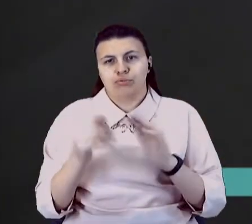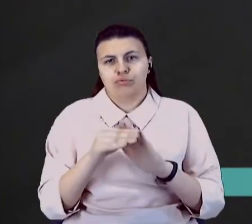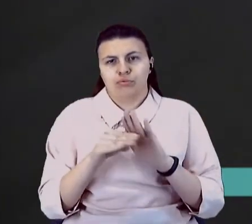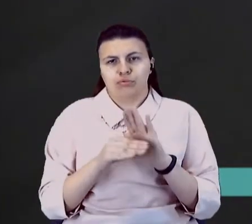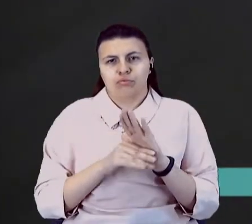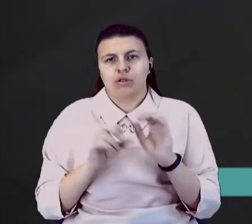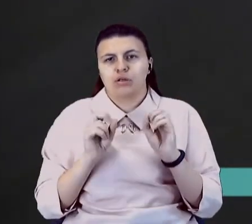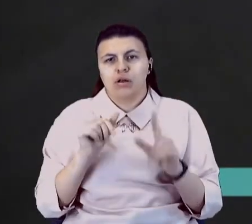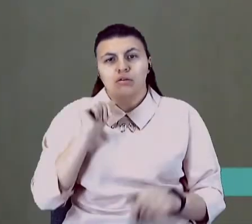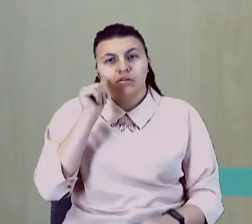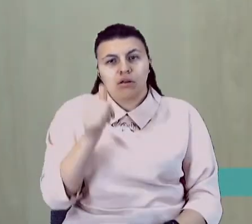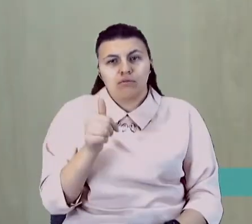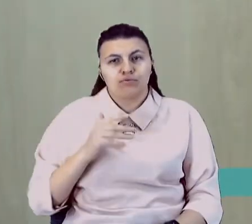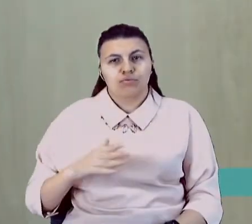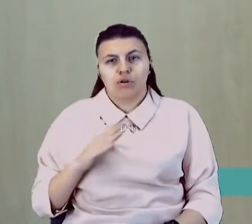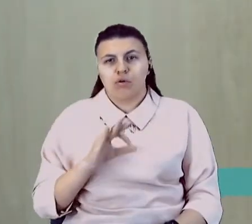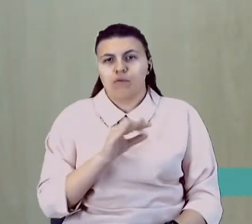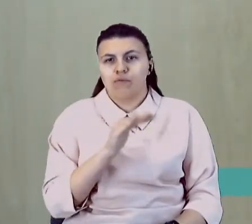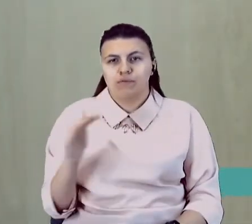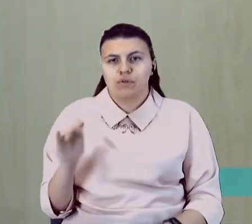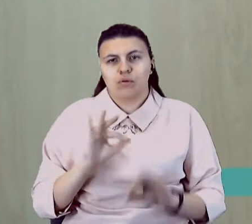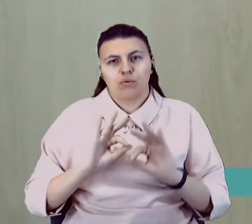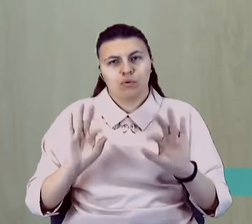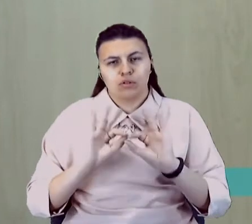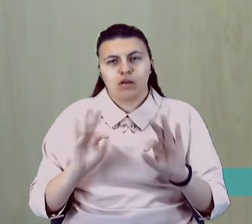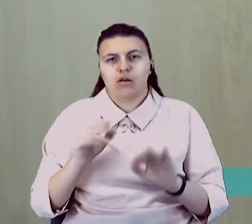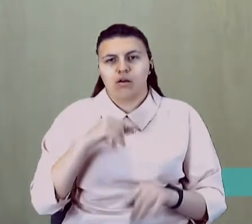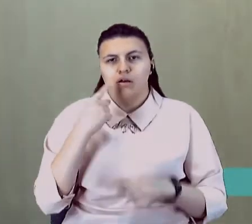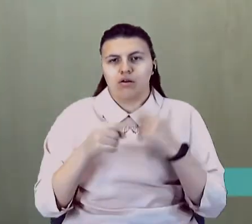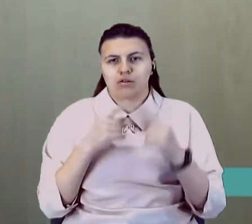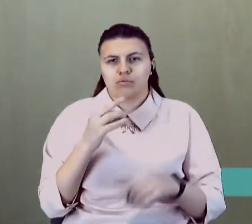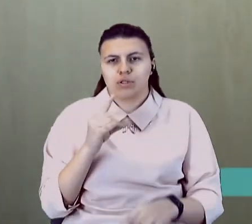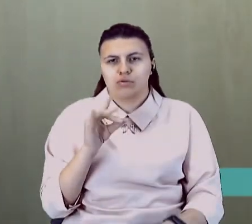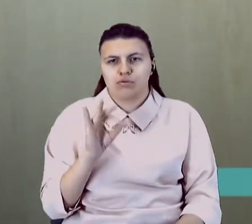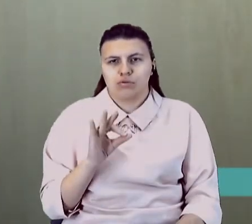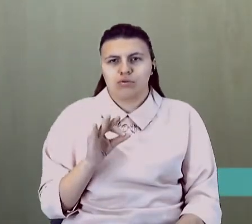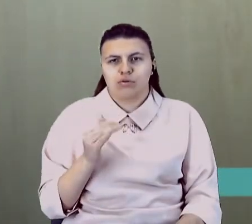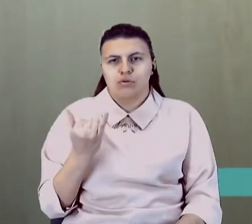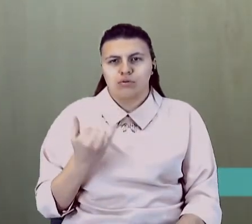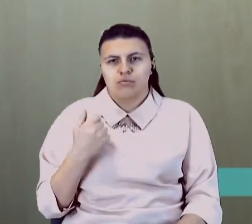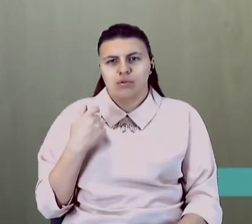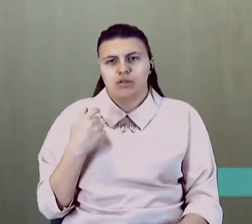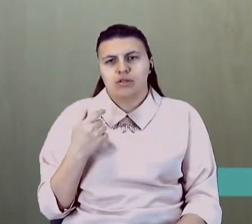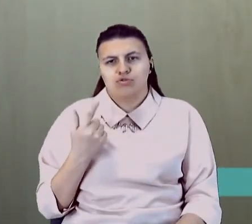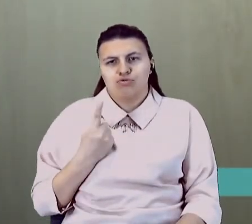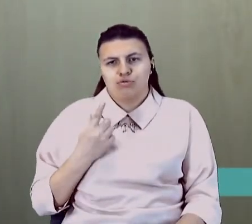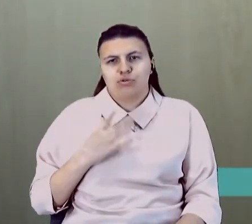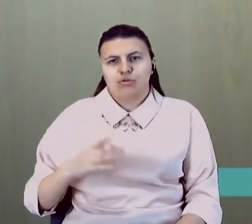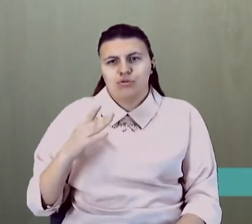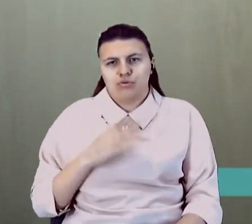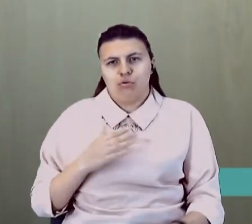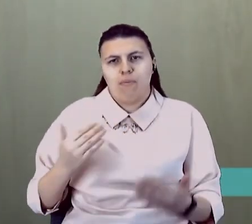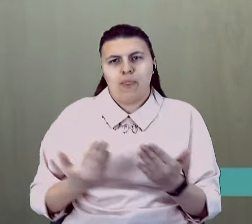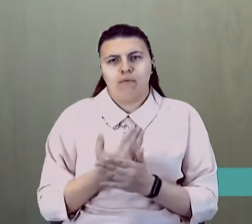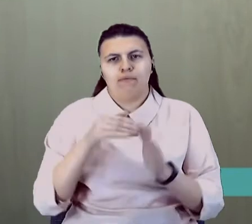завтра, чекають на офіційні роз'яснення, каже Дмитро. Зараз ми чекаємо від торгового відділу ісполкома новий список. Що це